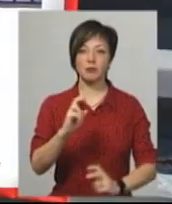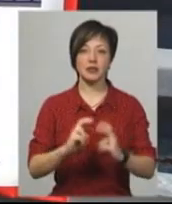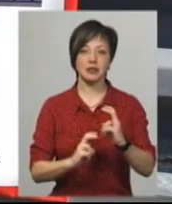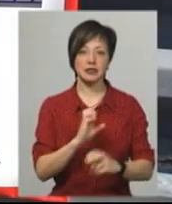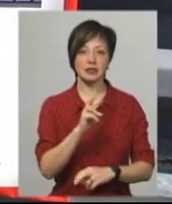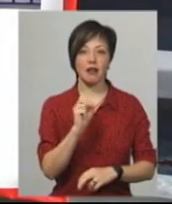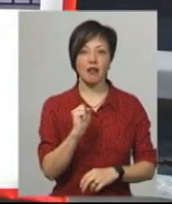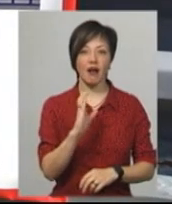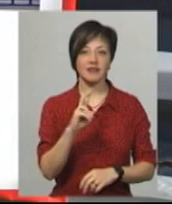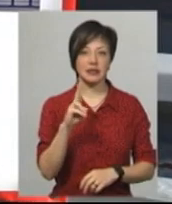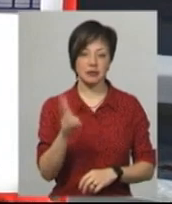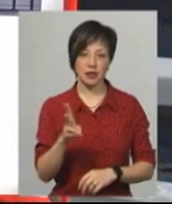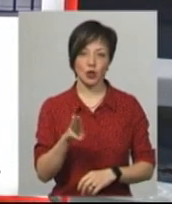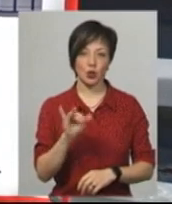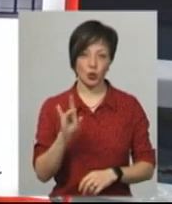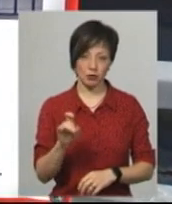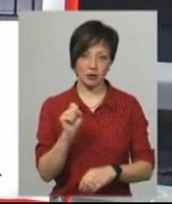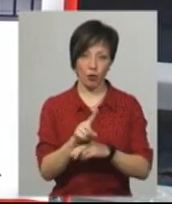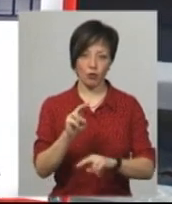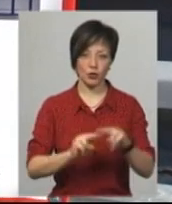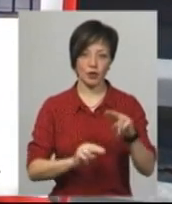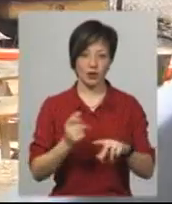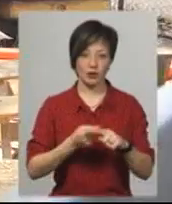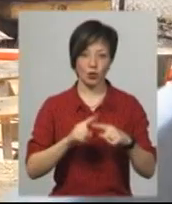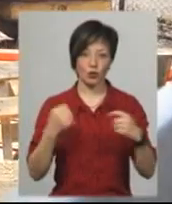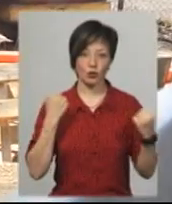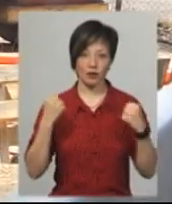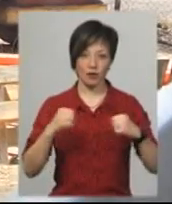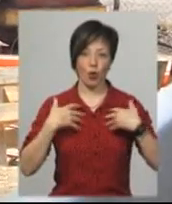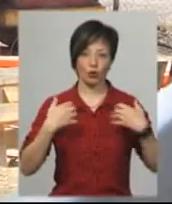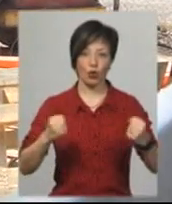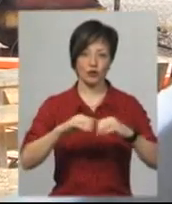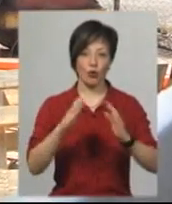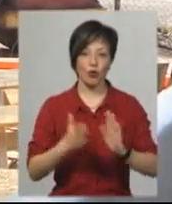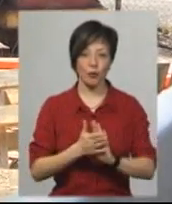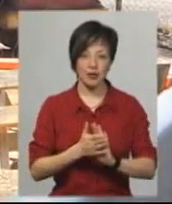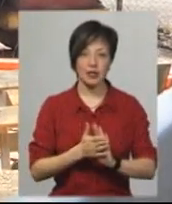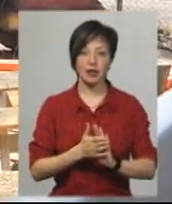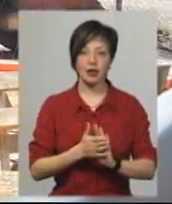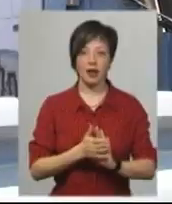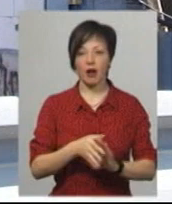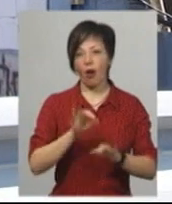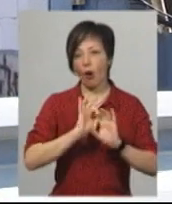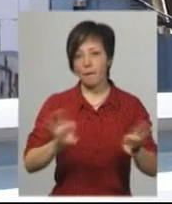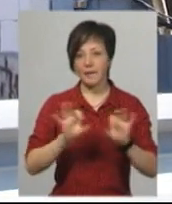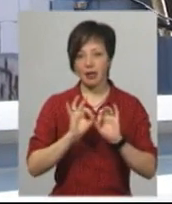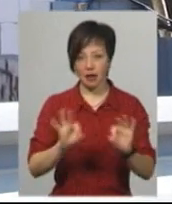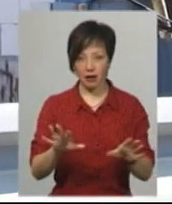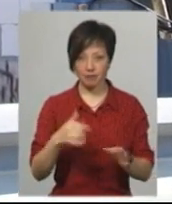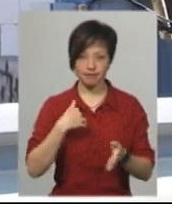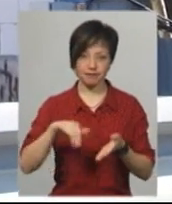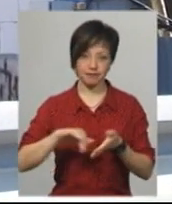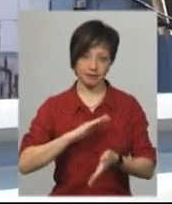«Славськ Тур», яке є замовником будівництва фізкультурного оздоровчого комплексу на березі Південного Бугу, від будь-яких коментарів Суспільному